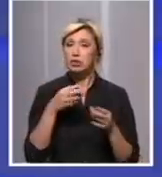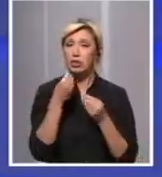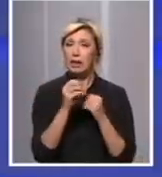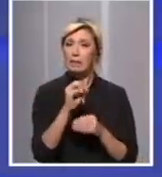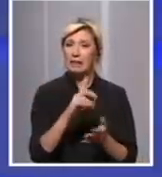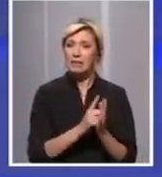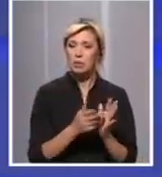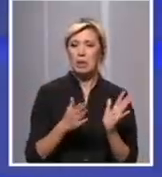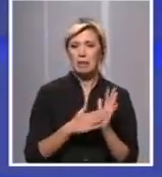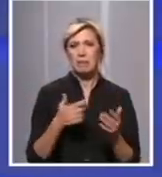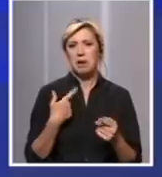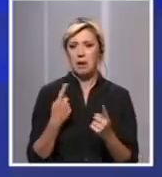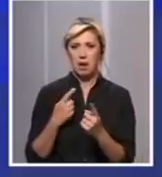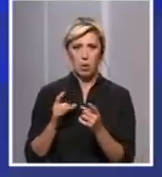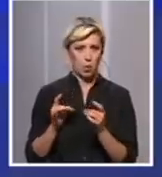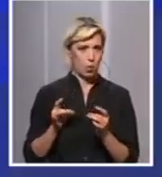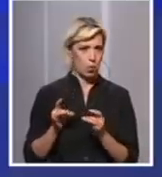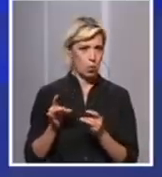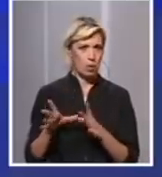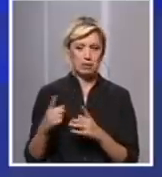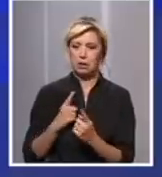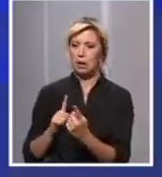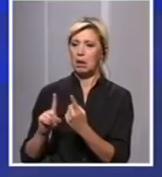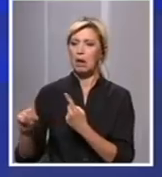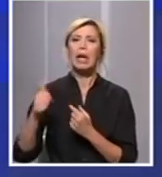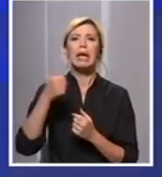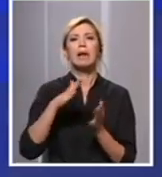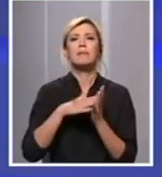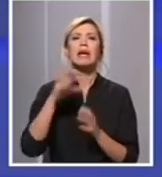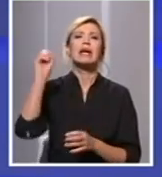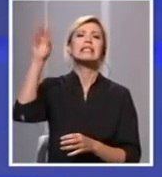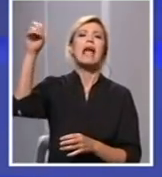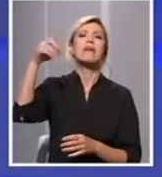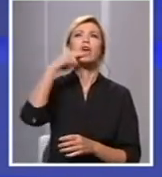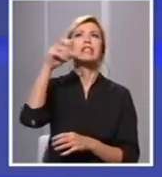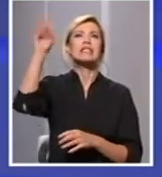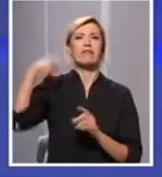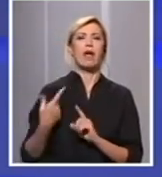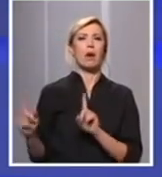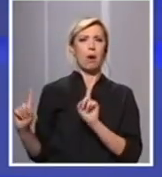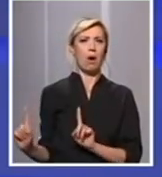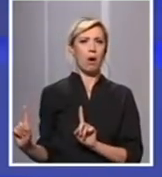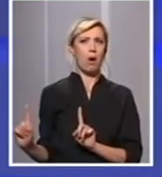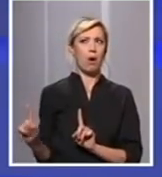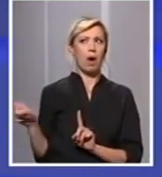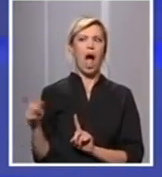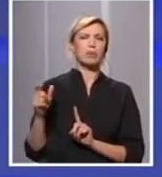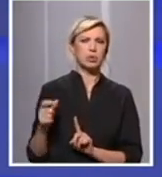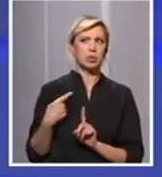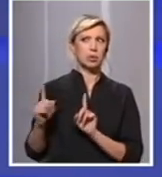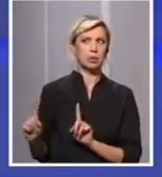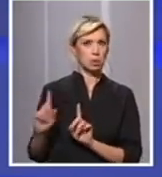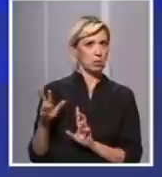znači da sad ako smo prošli pored nekog na ulici ili stajali dok je bilo crveno na semaforu, da ne treba da brinemo ako je taj neko kihnuo ili